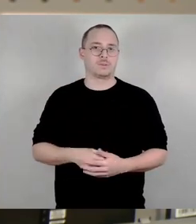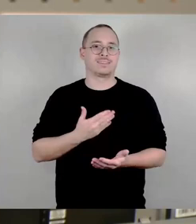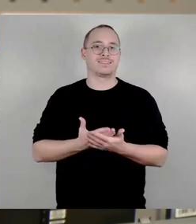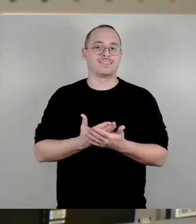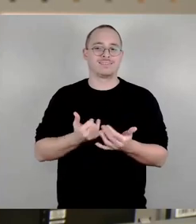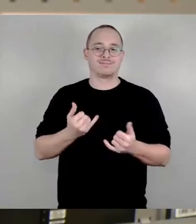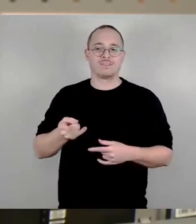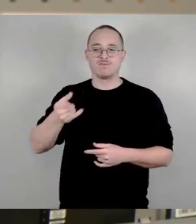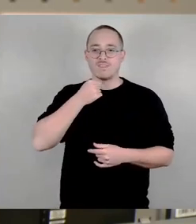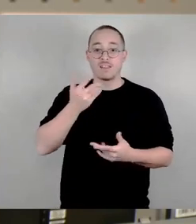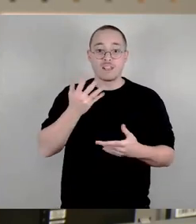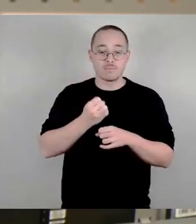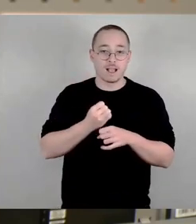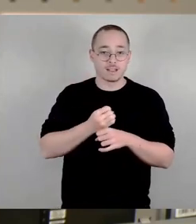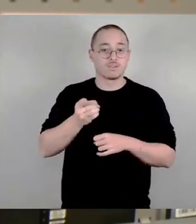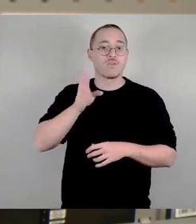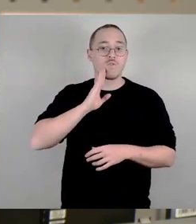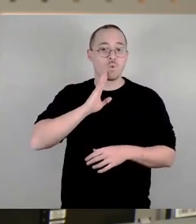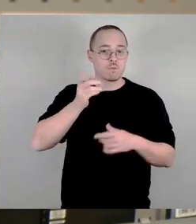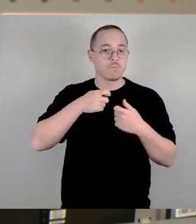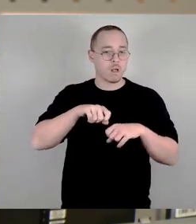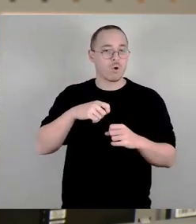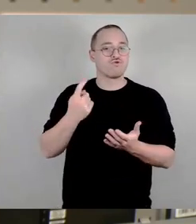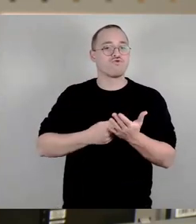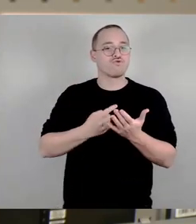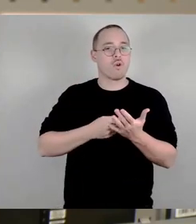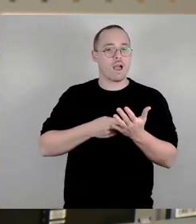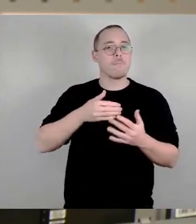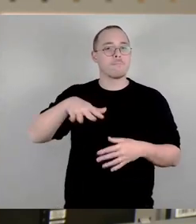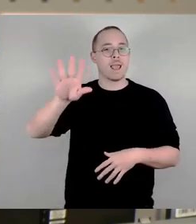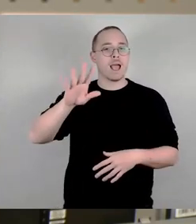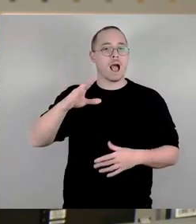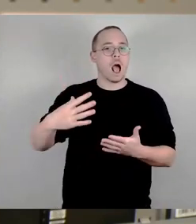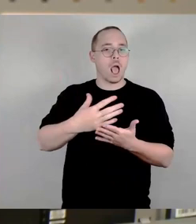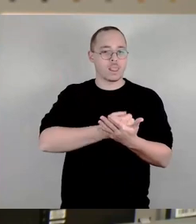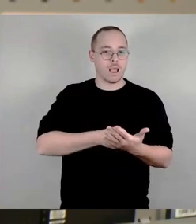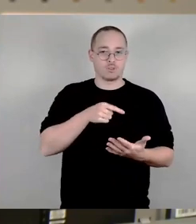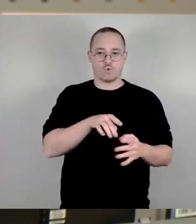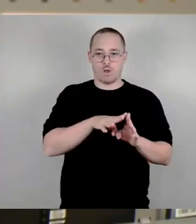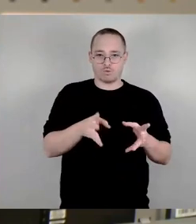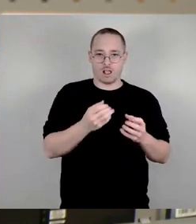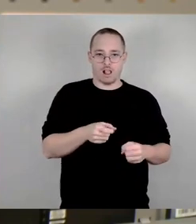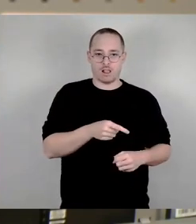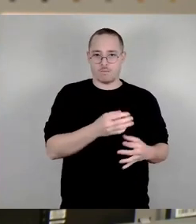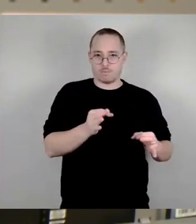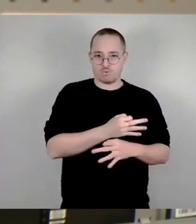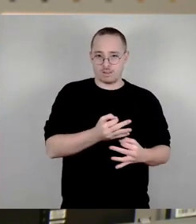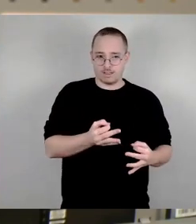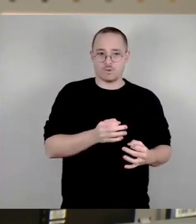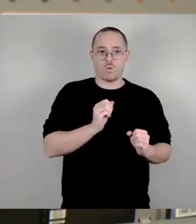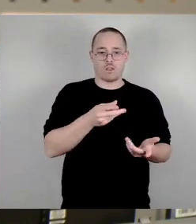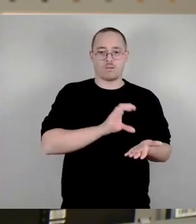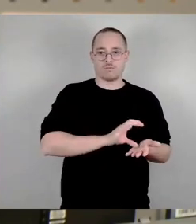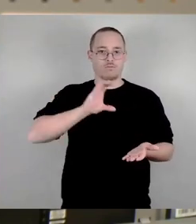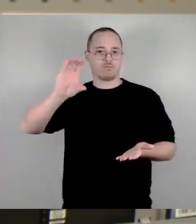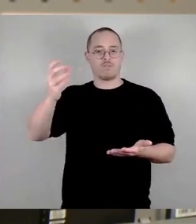diese Steuermeereinnahmen, die im Haushalt entstehen, an anderer Stelle nutzen kann, um entsprechend den sozialen